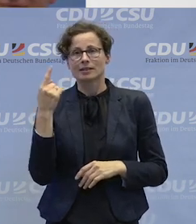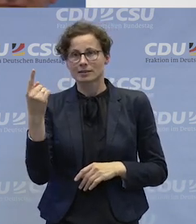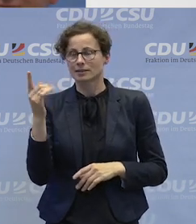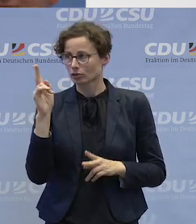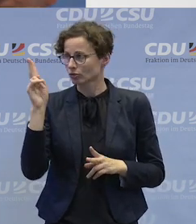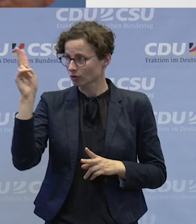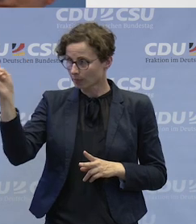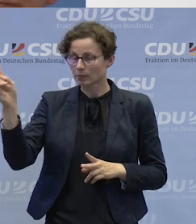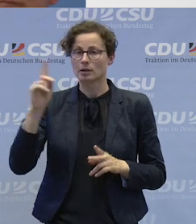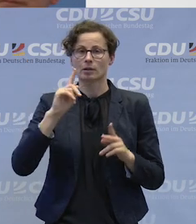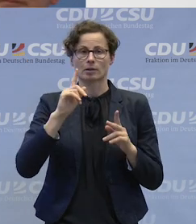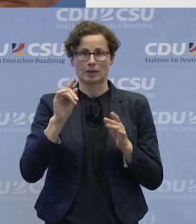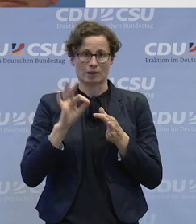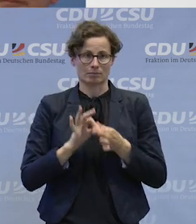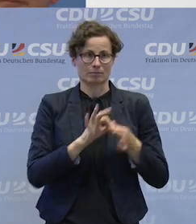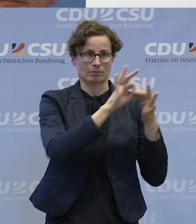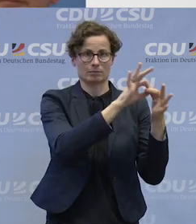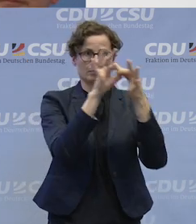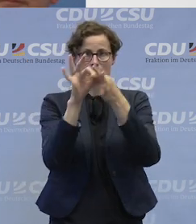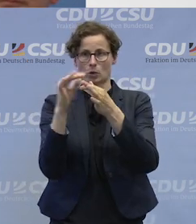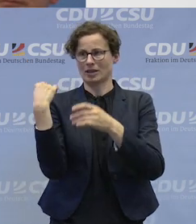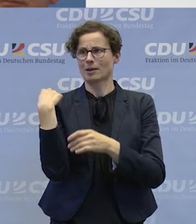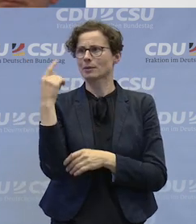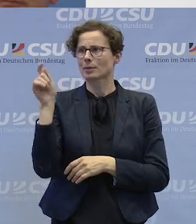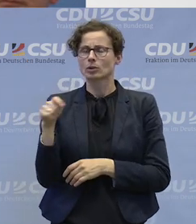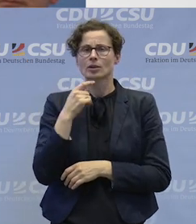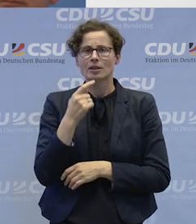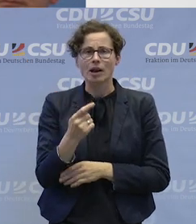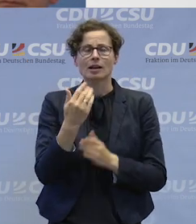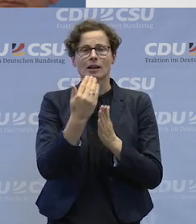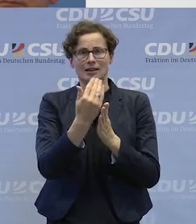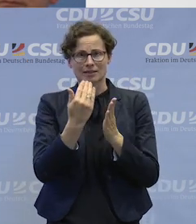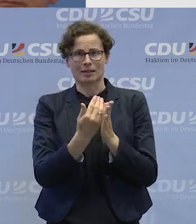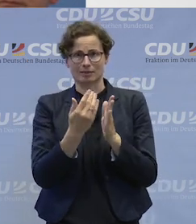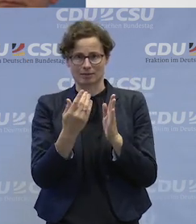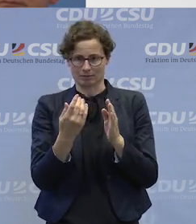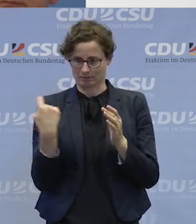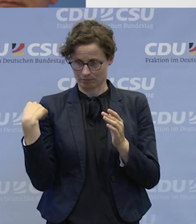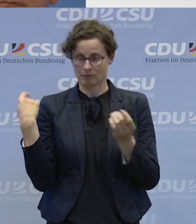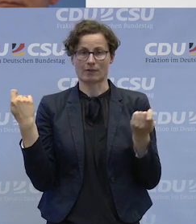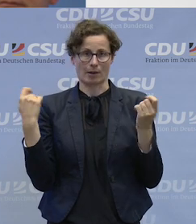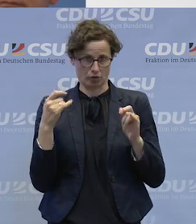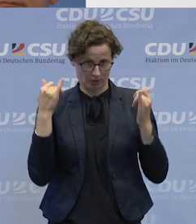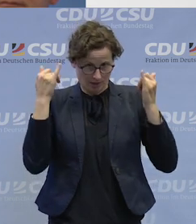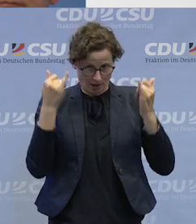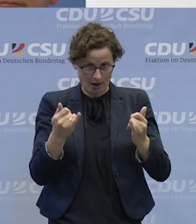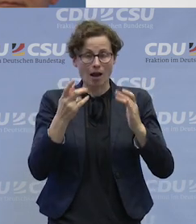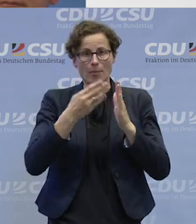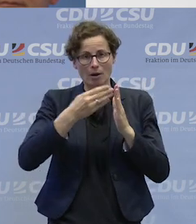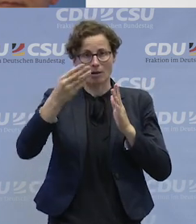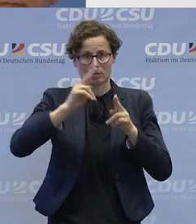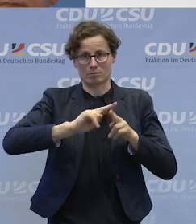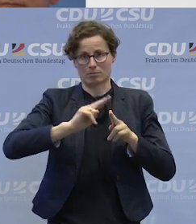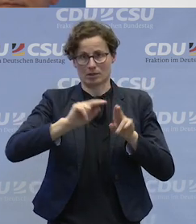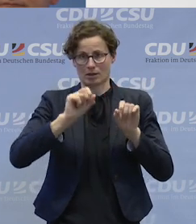formuliert, nachgesetzt ist vor dem Gesetz. Und das ist der Grund, weshalb wir hier beieinander sind. Wir haben jetzt beim Bundesteilhabegesetz, das den